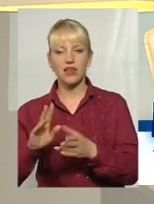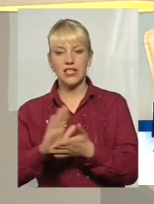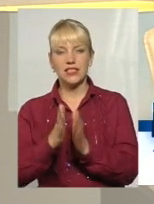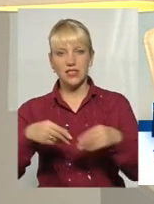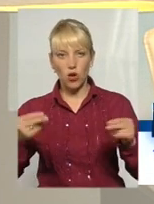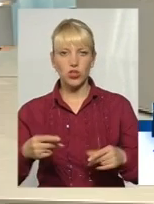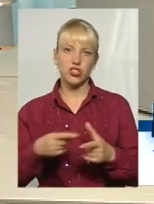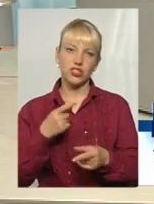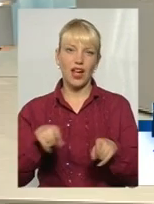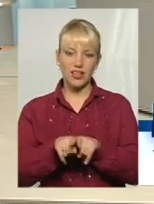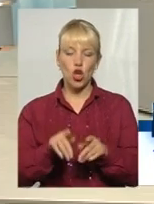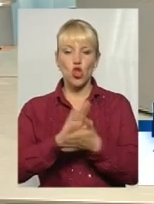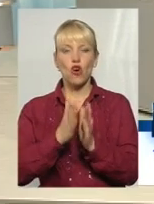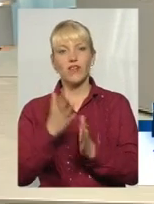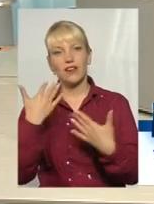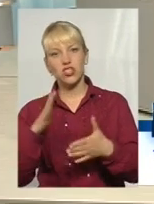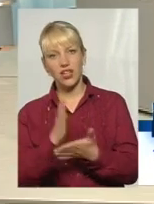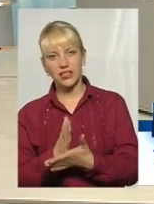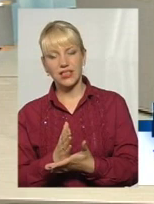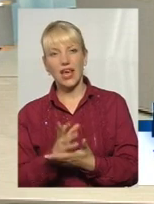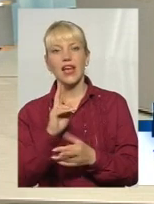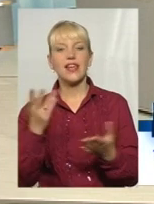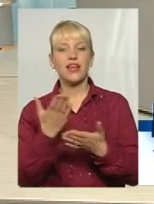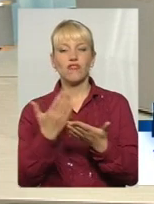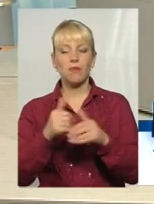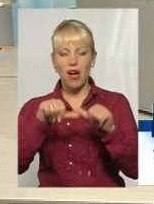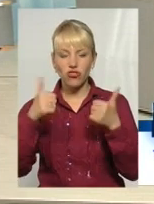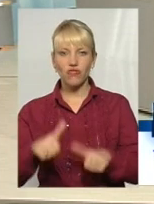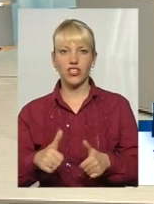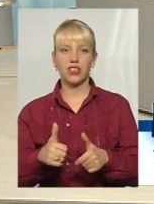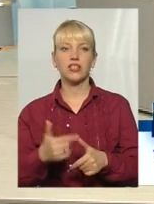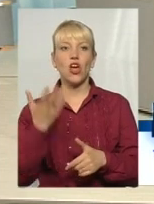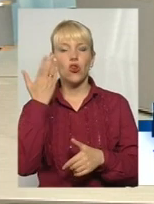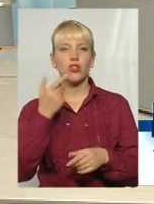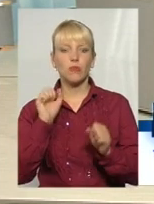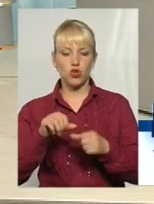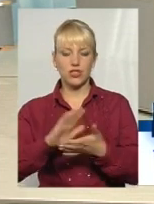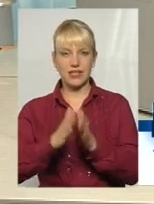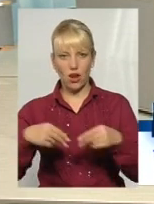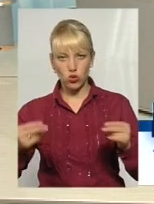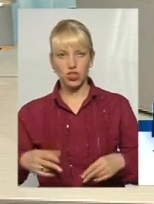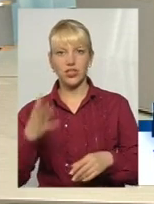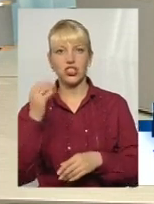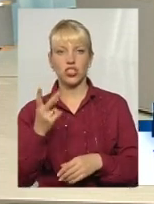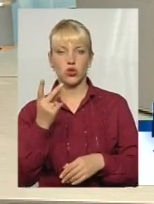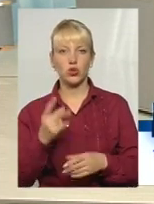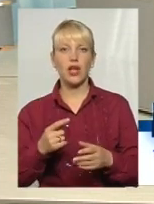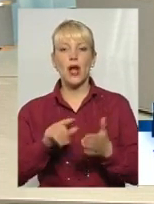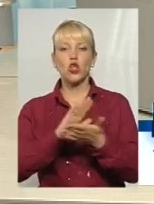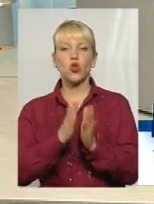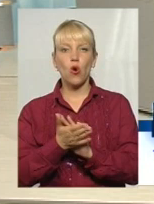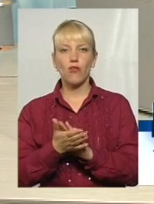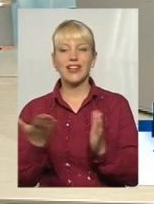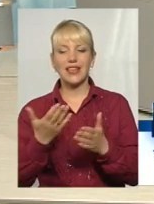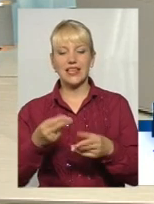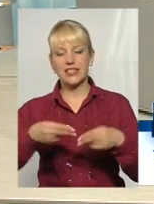договори вже є, який вони мають вигляд, і коли можна її заключити. І хотіла запитати ще договори, який я